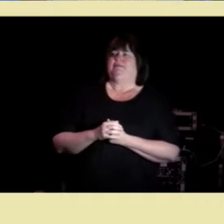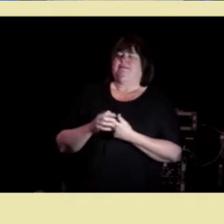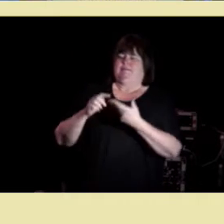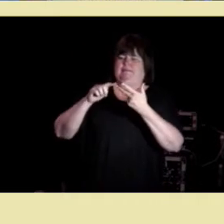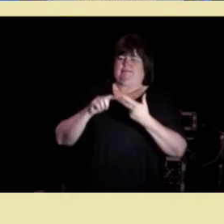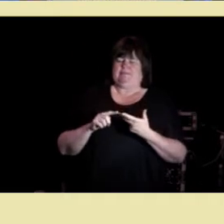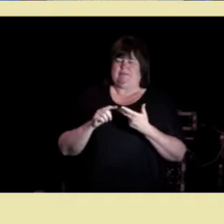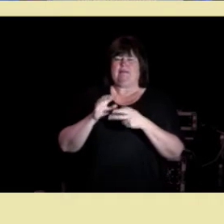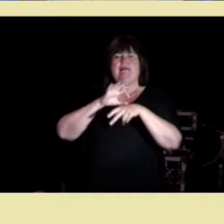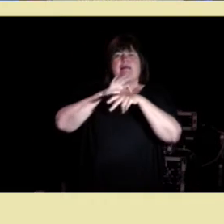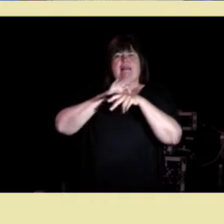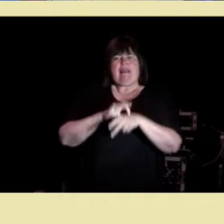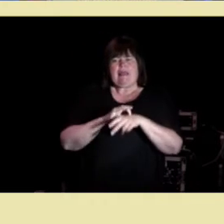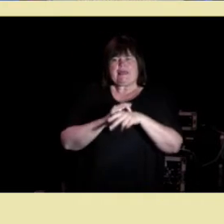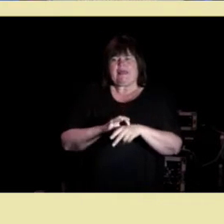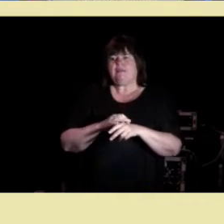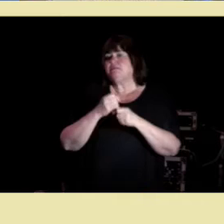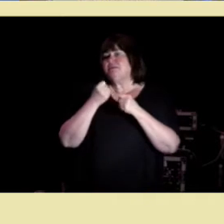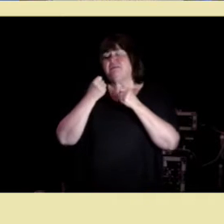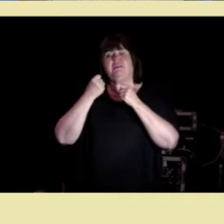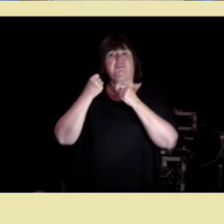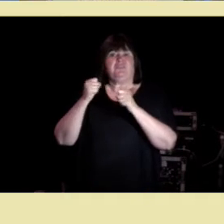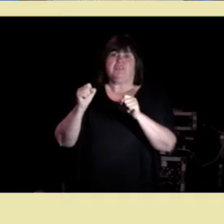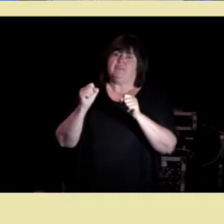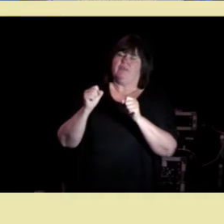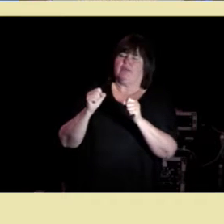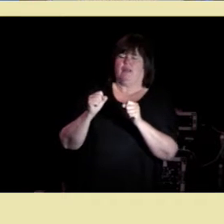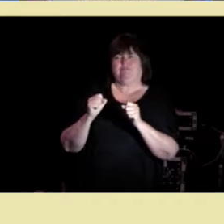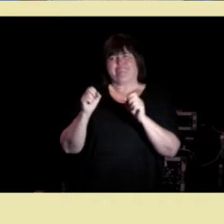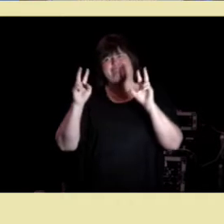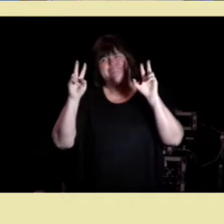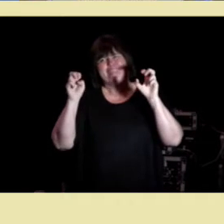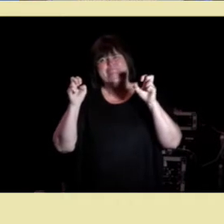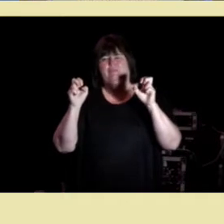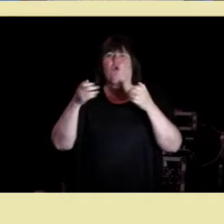Legen driver mer eller mindre åpen overtalse.